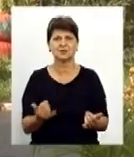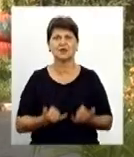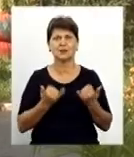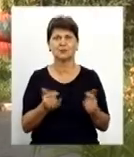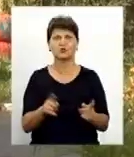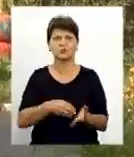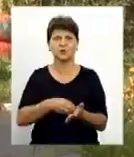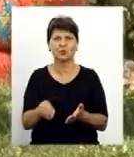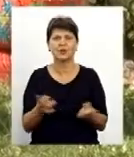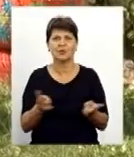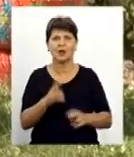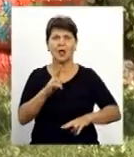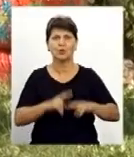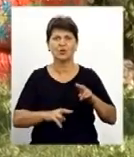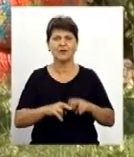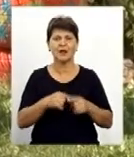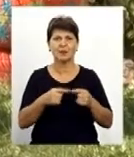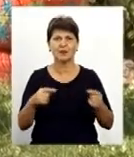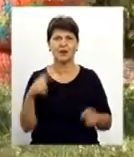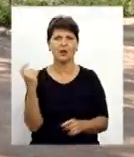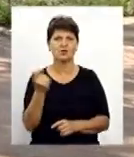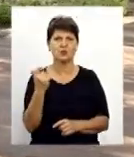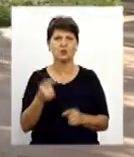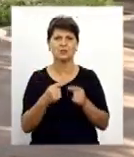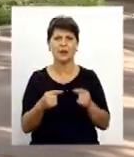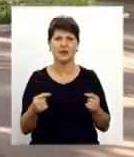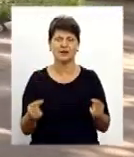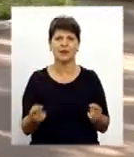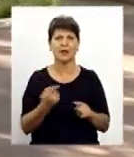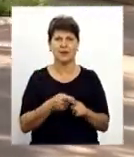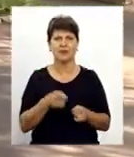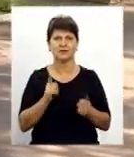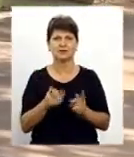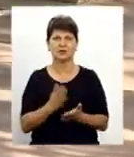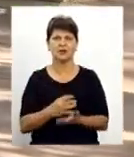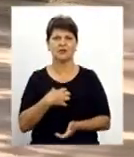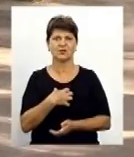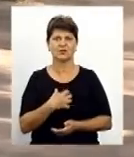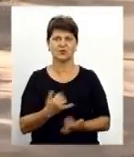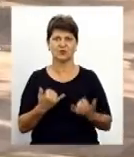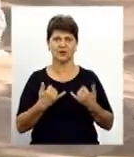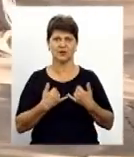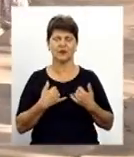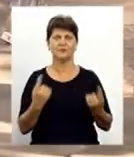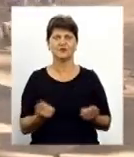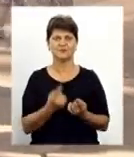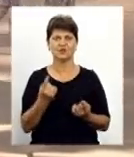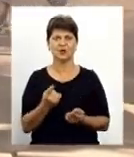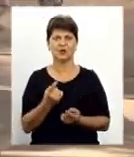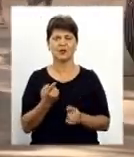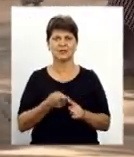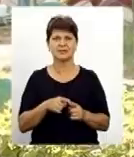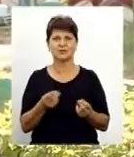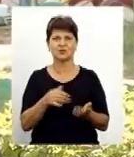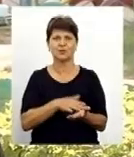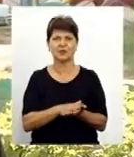щоб закупити необхідні будівельні матеріали, господарські матеріали. А це дійсно є дуже важливо для нас. Тому зазвичай ці суми